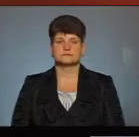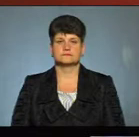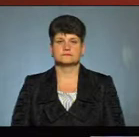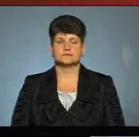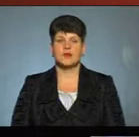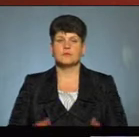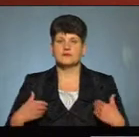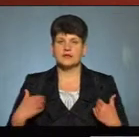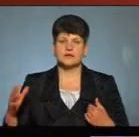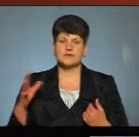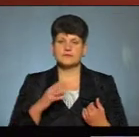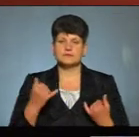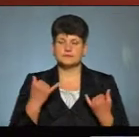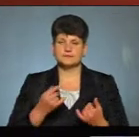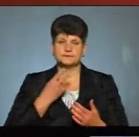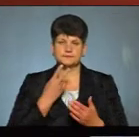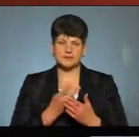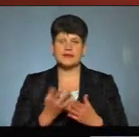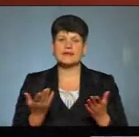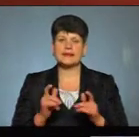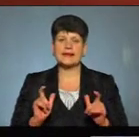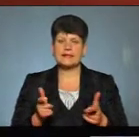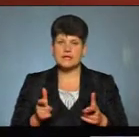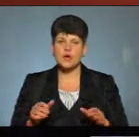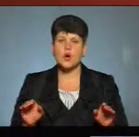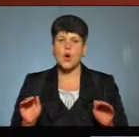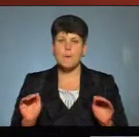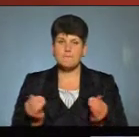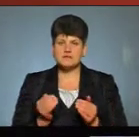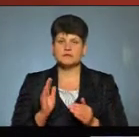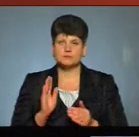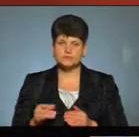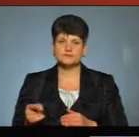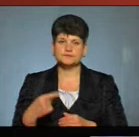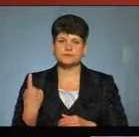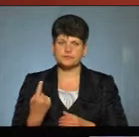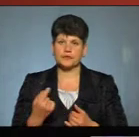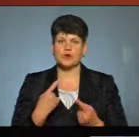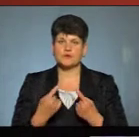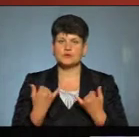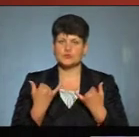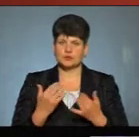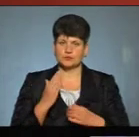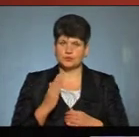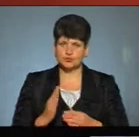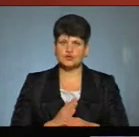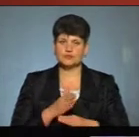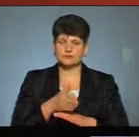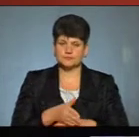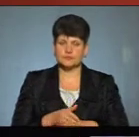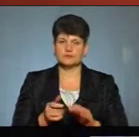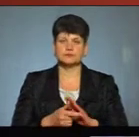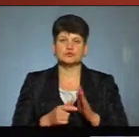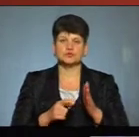Мої вітання всім, хто зараз з нами. Які карантинні обмеження діятимуть на Тернопільщині, говоритиємо сьогодні. І гістудія, начальник головного